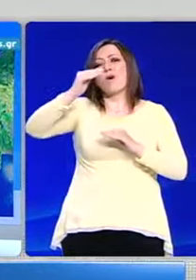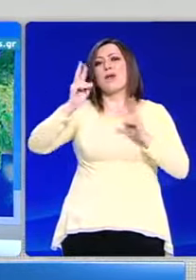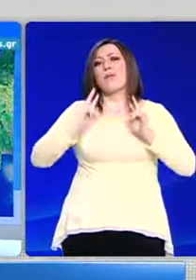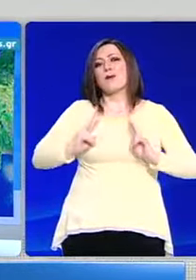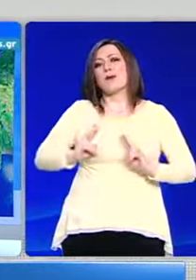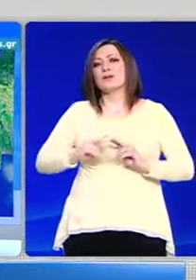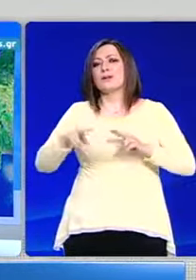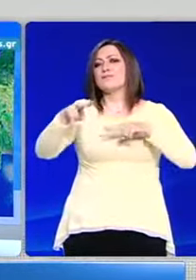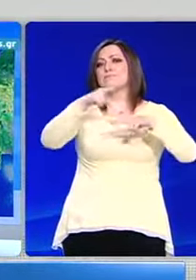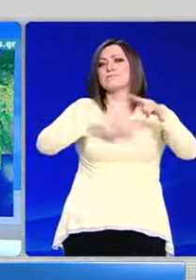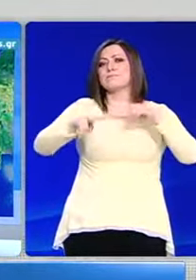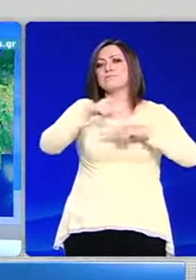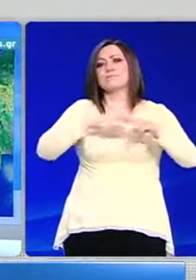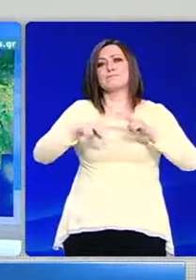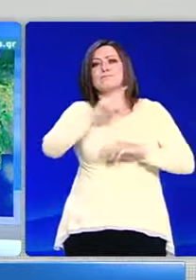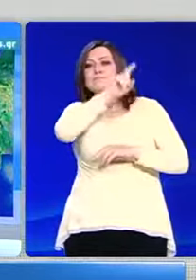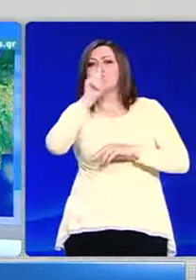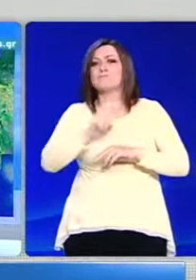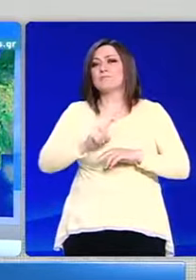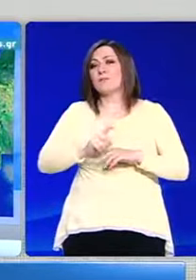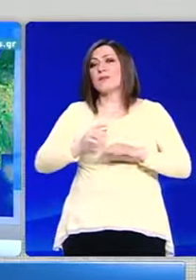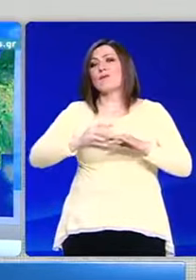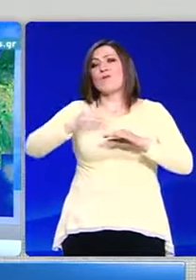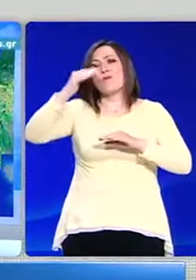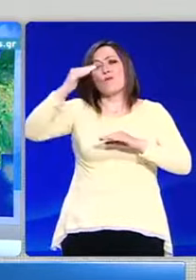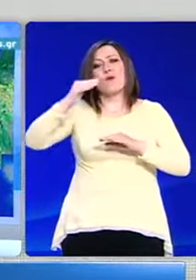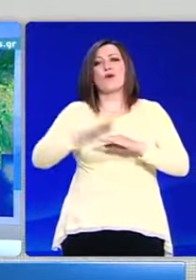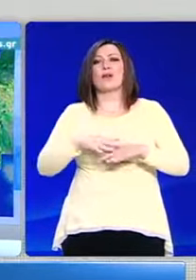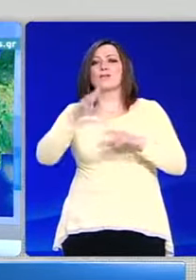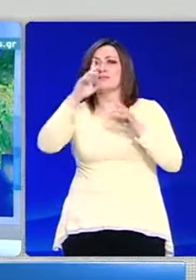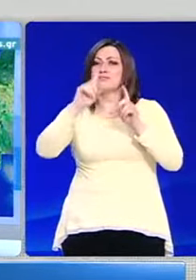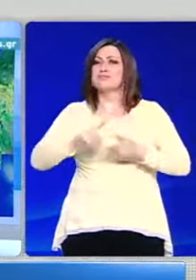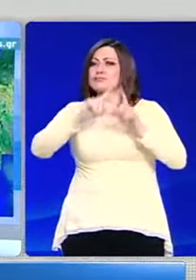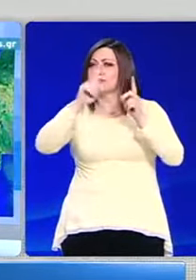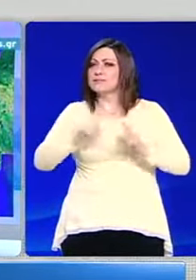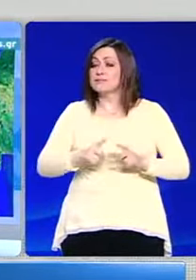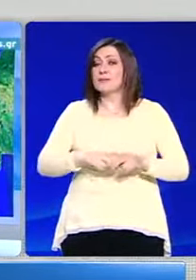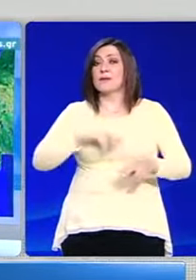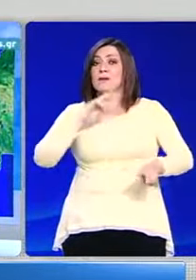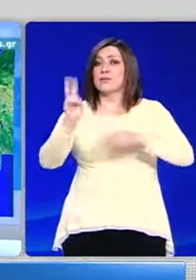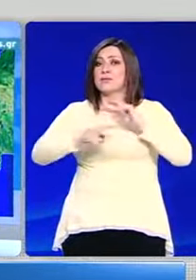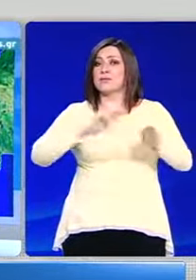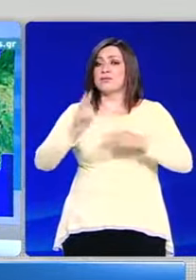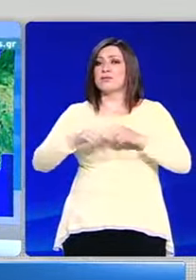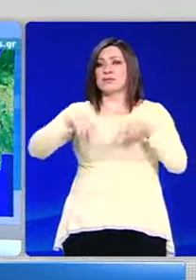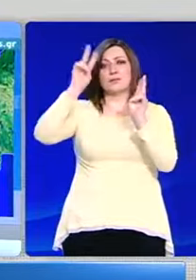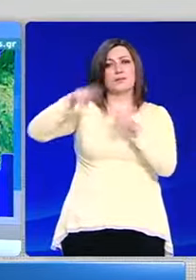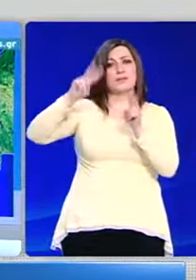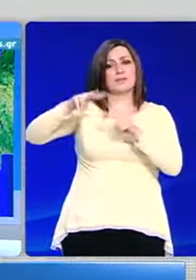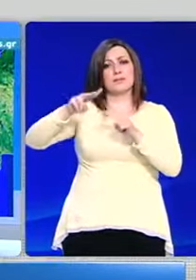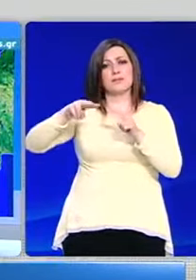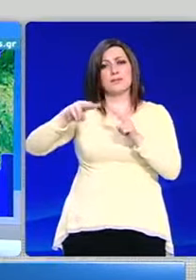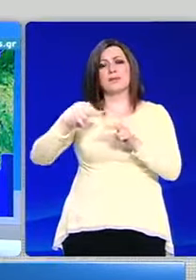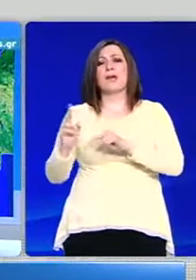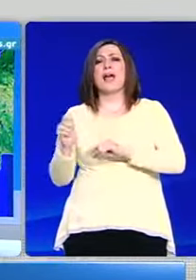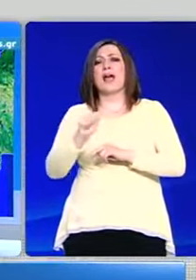συνεφιάσει τοπικά και υπάρχει μίκρη πιθανότητα στα ορεινά να σημειωθούν παροδικές μπόρες. Οι άνεμοι θα πνέουν από βόρειες διευθύνσεις.